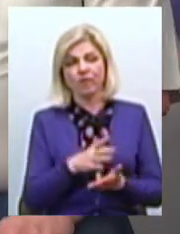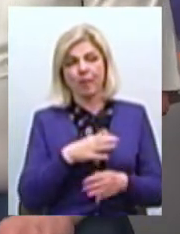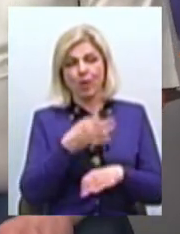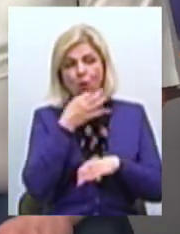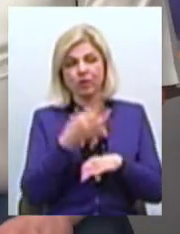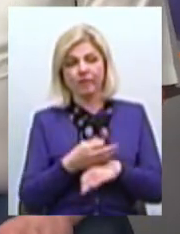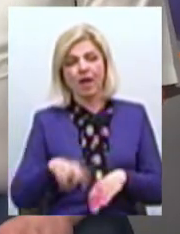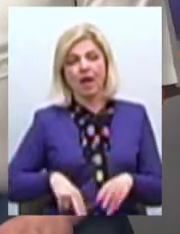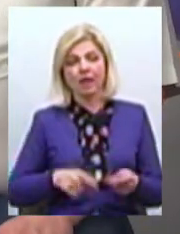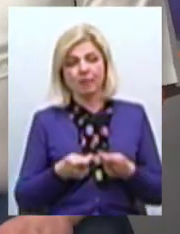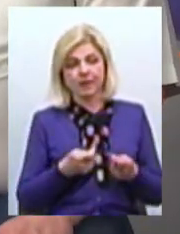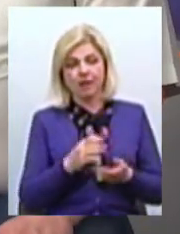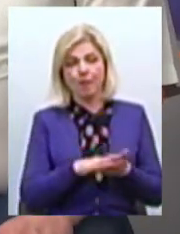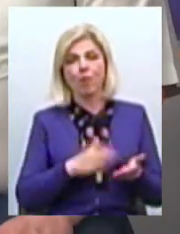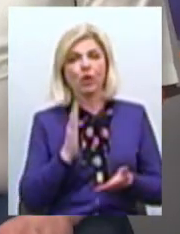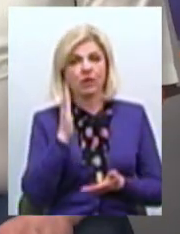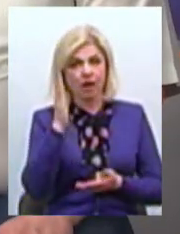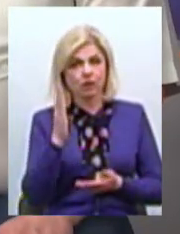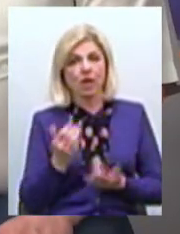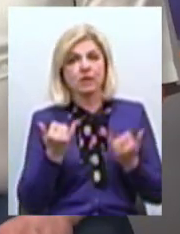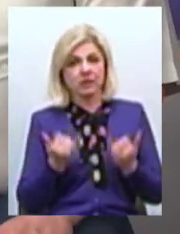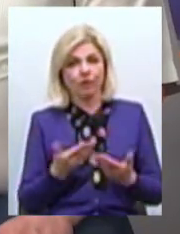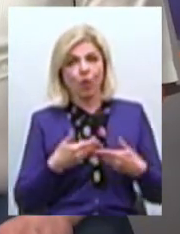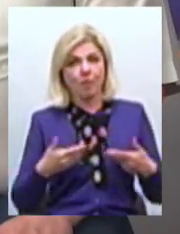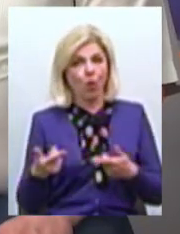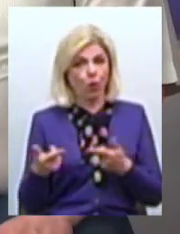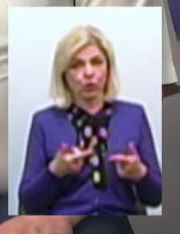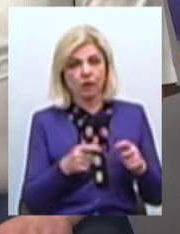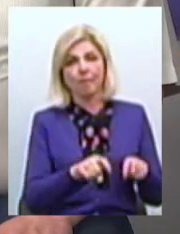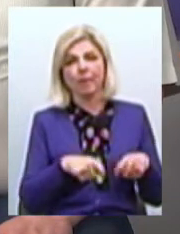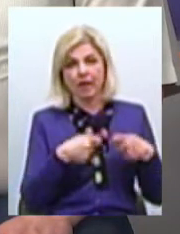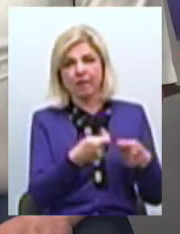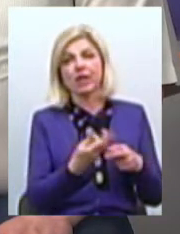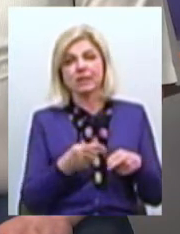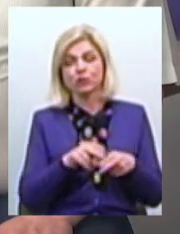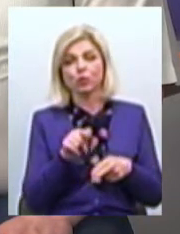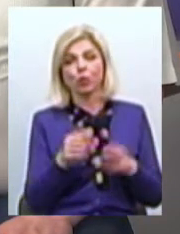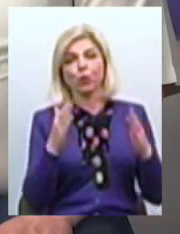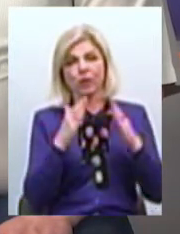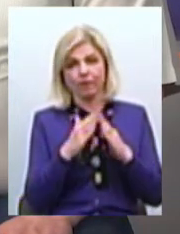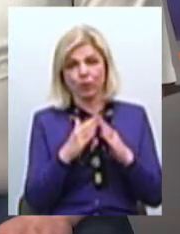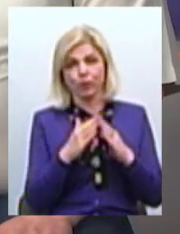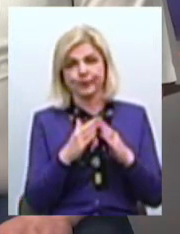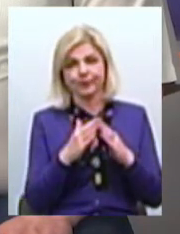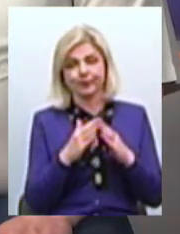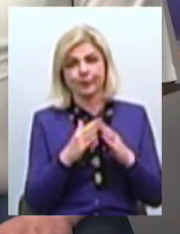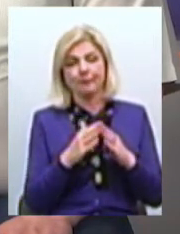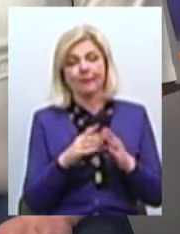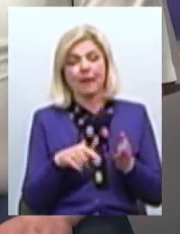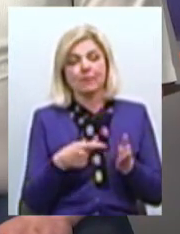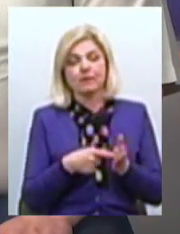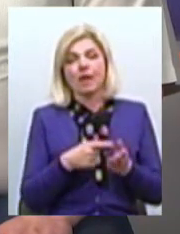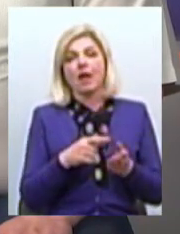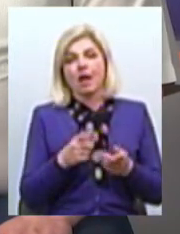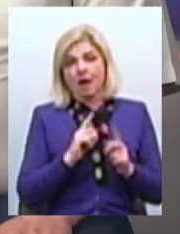адміністрації в подальшому Сьогодні ми готові передати цю будівлю міській раді